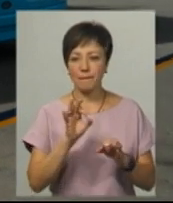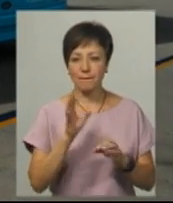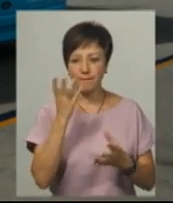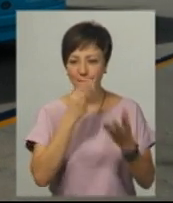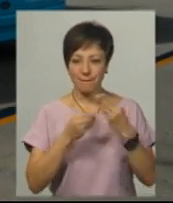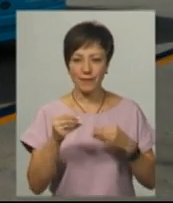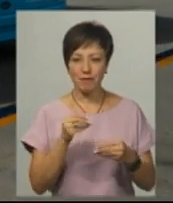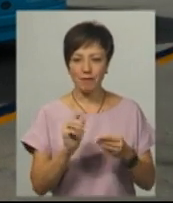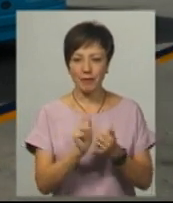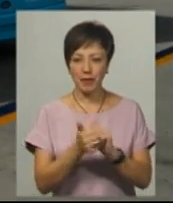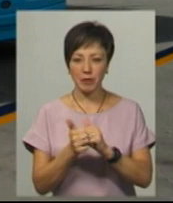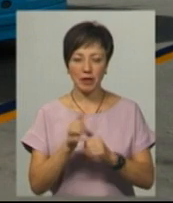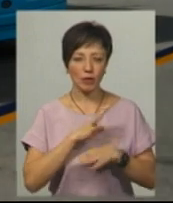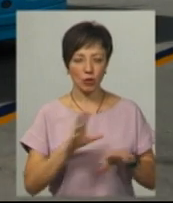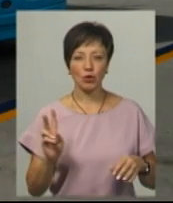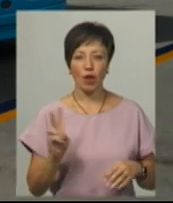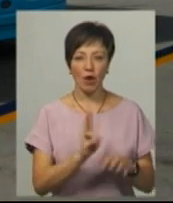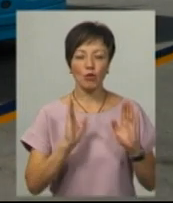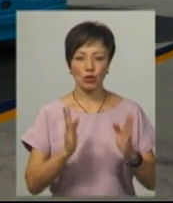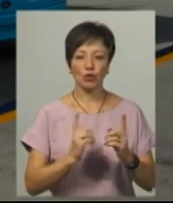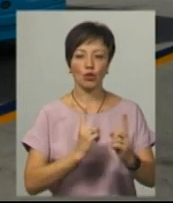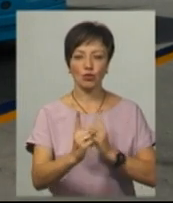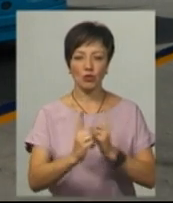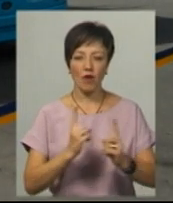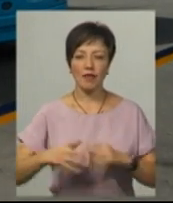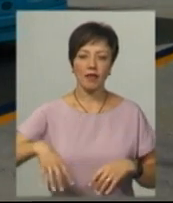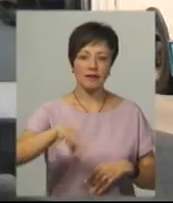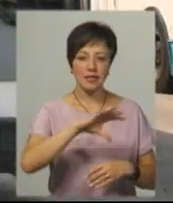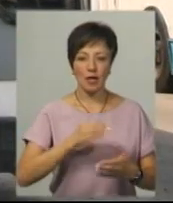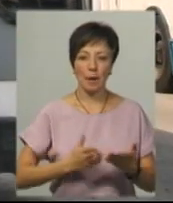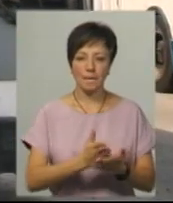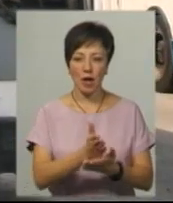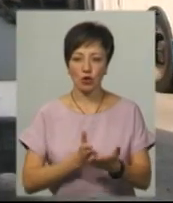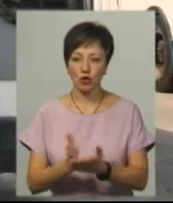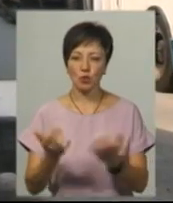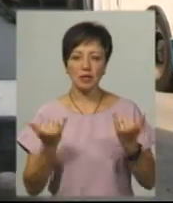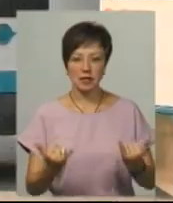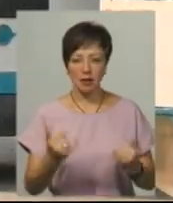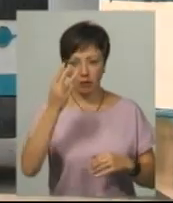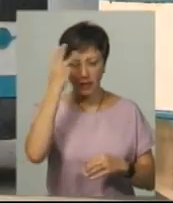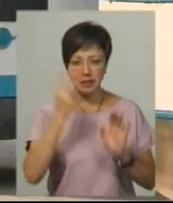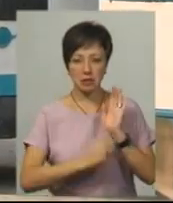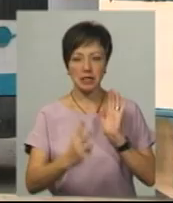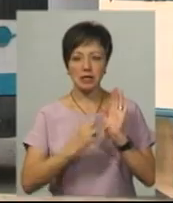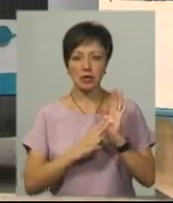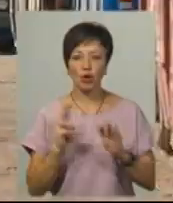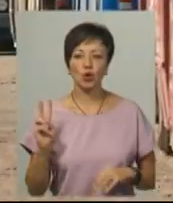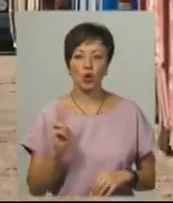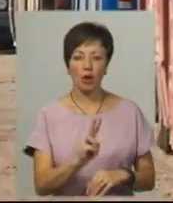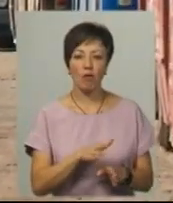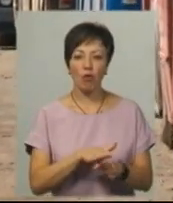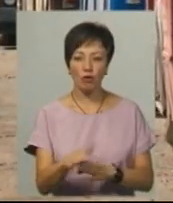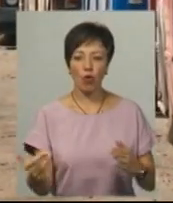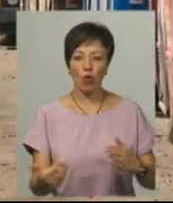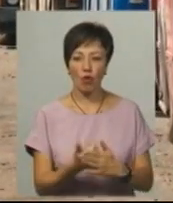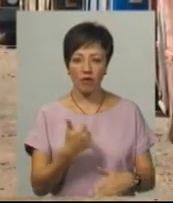було. І, звичайно, тролейбуси будуть курсувати на усіх маршрутах. Зараз Хмельницьким курсує 77 тролейбусів. Аби повністю